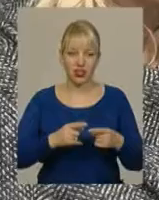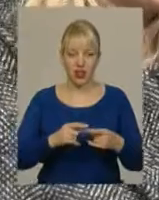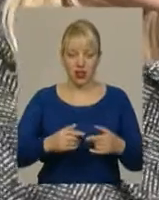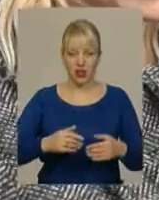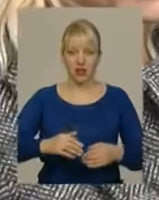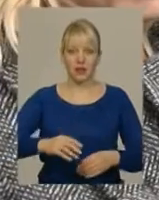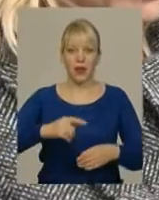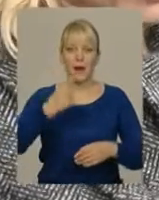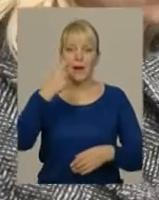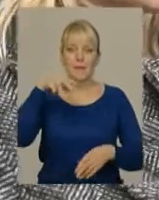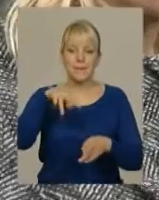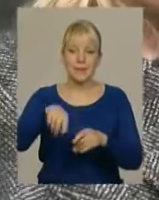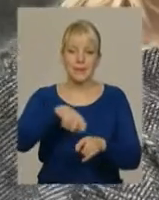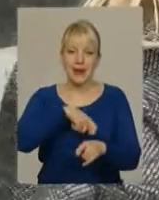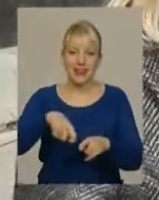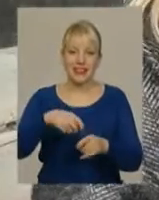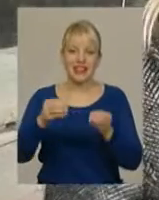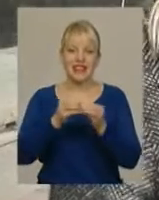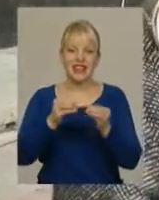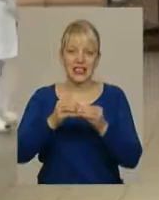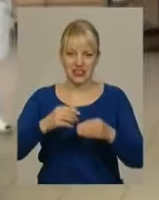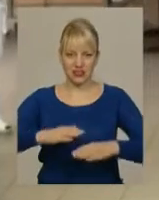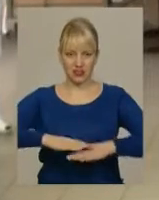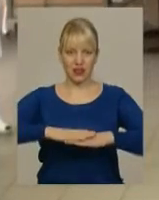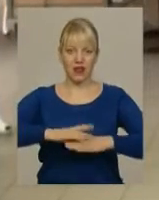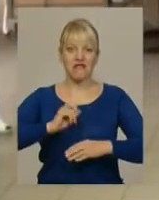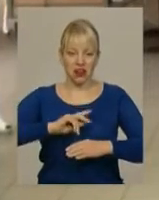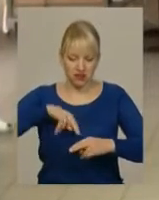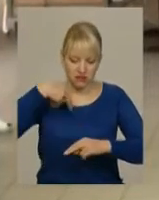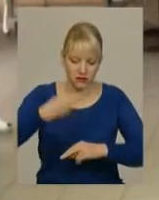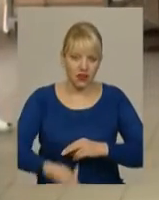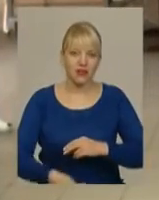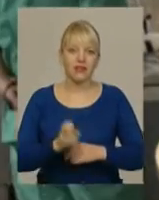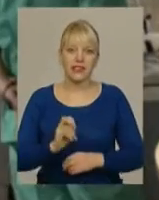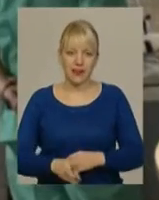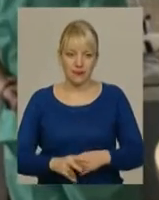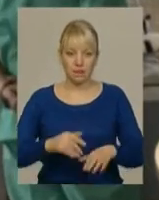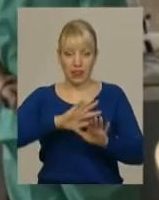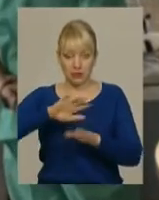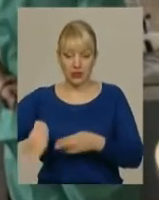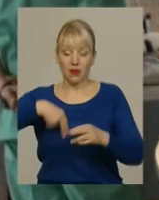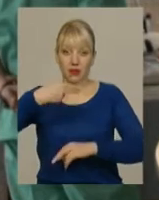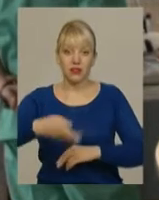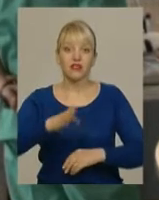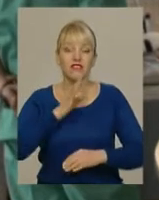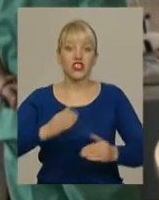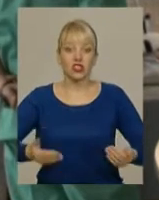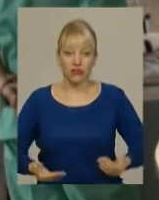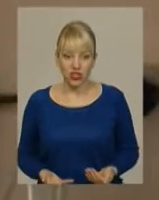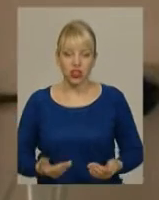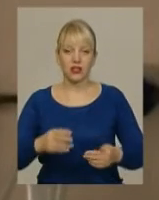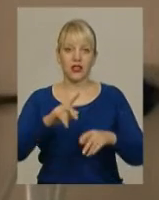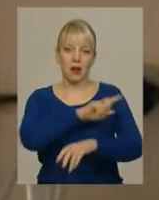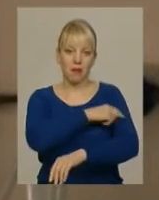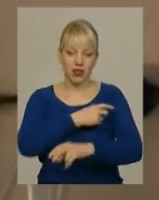метр десять. Як вона могла сама випасти? Після падіння з 9-го поверху дівчина вижила. Медики діагностували у